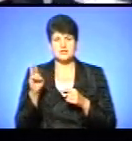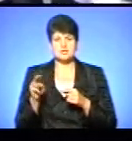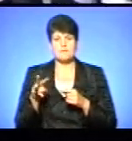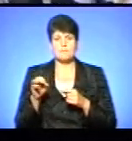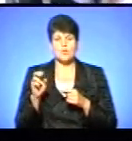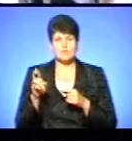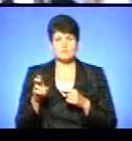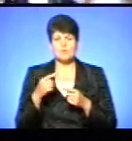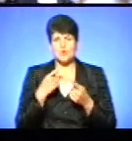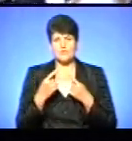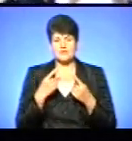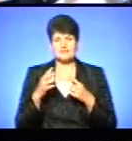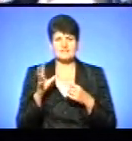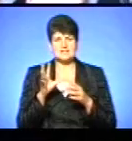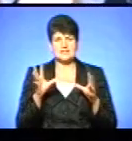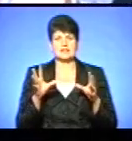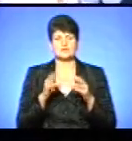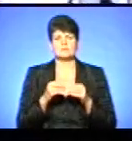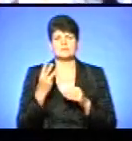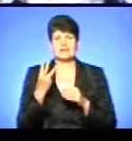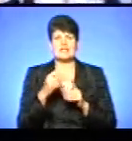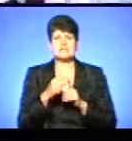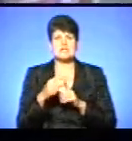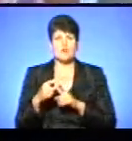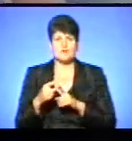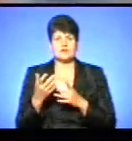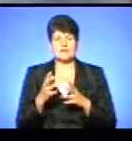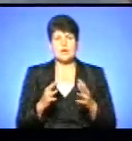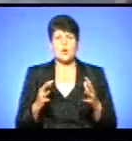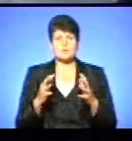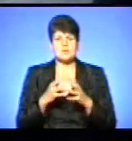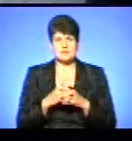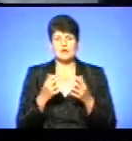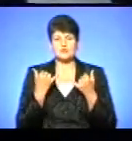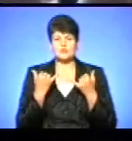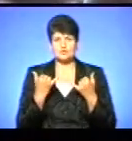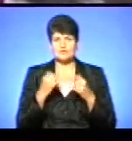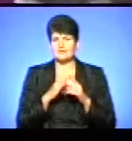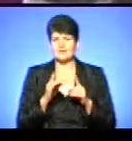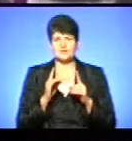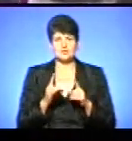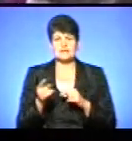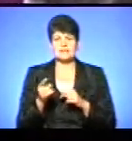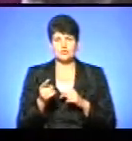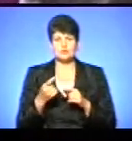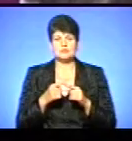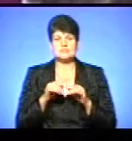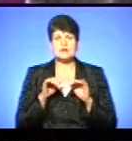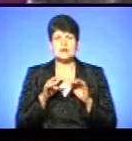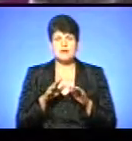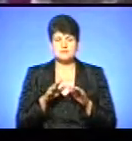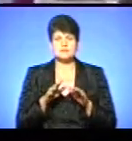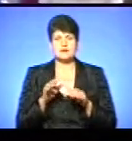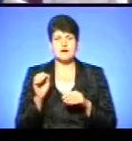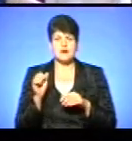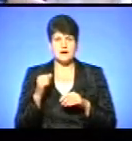проговорити усім разом три слова, які об'єднають сьогодні не лише Тернопіль до цієї акції, а й